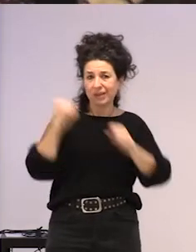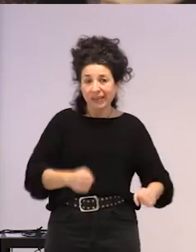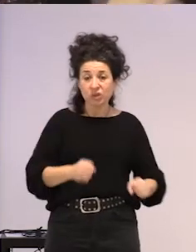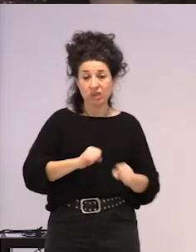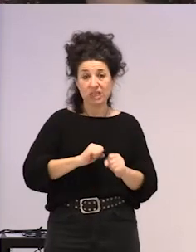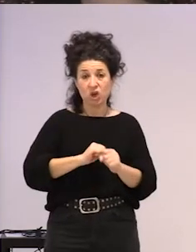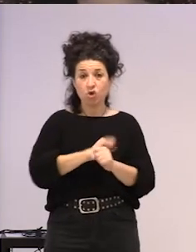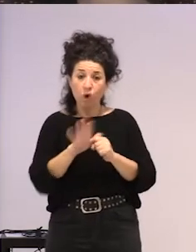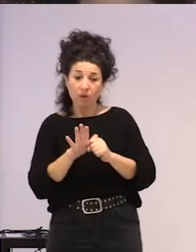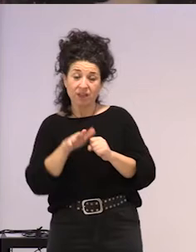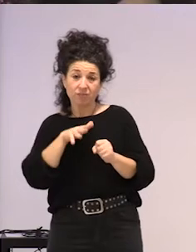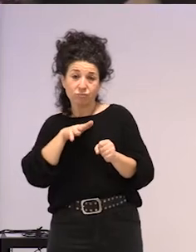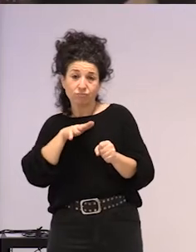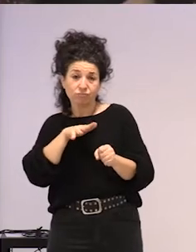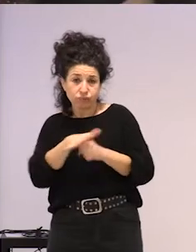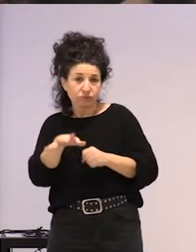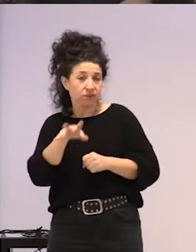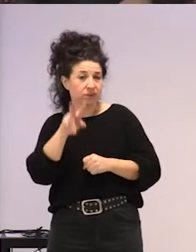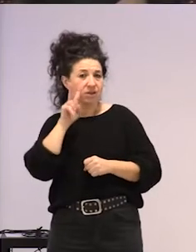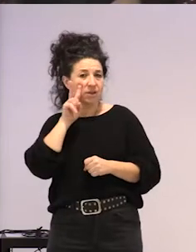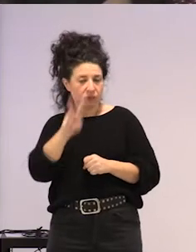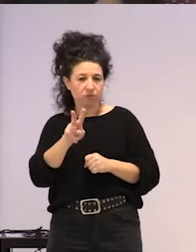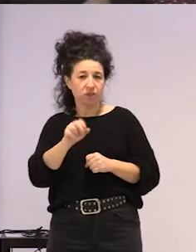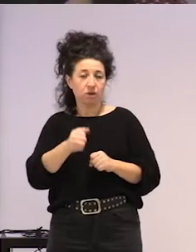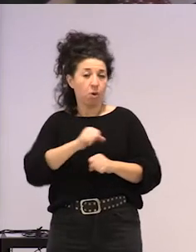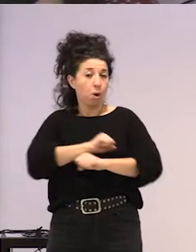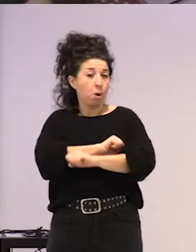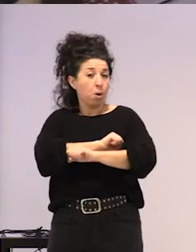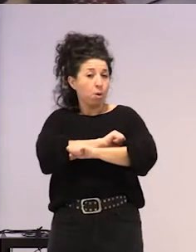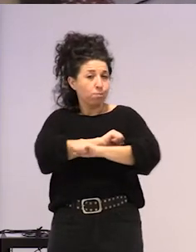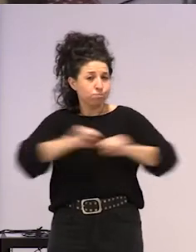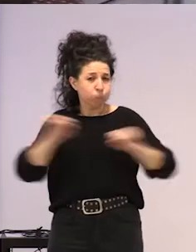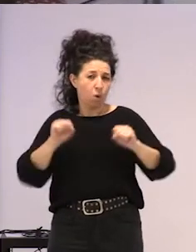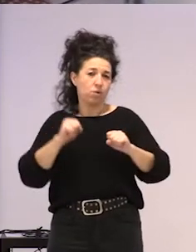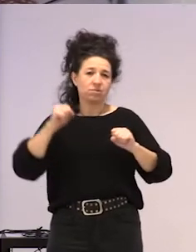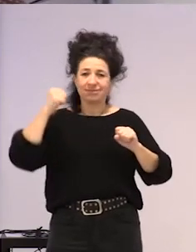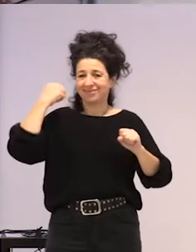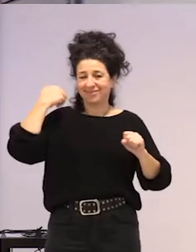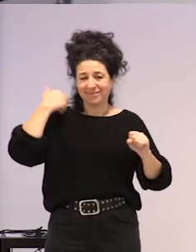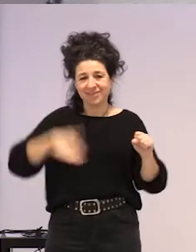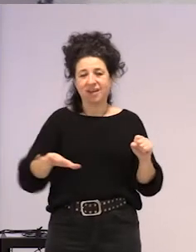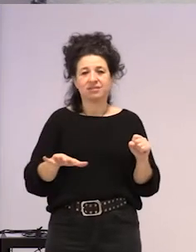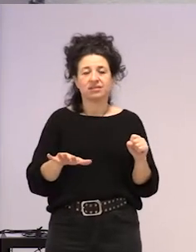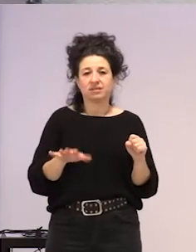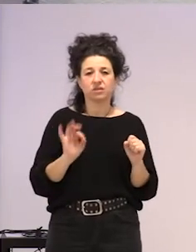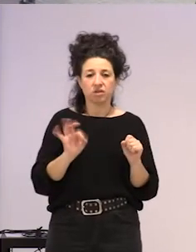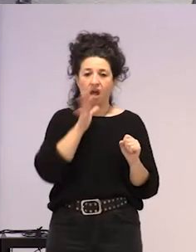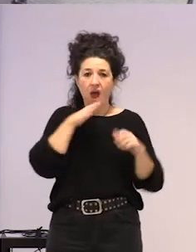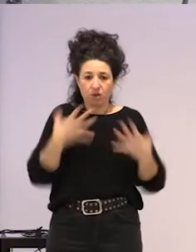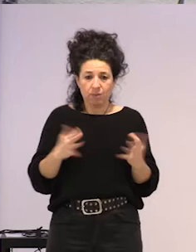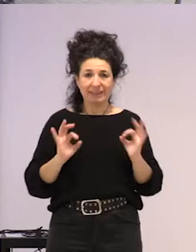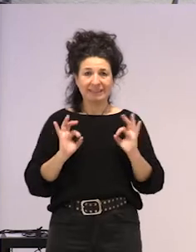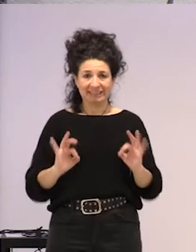erabina ikusita, bai, sandezak egun, nola bailea erketa hori, emandela edo orko katzen gara, jago